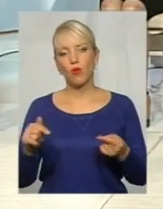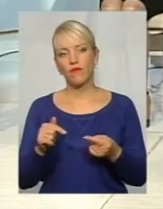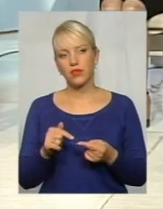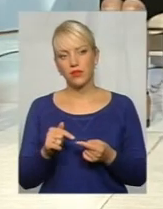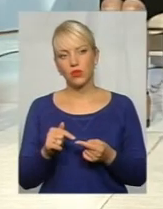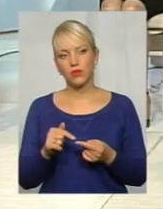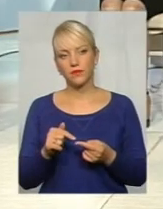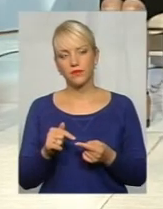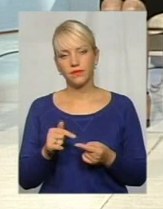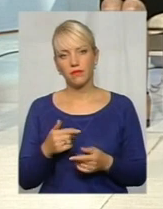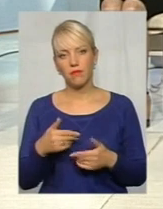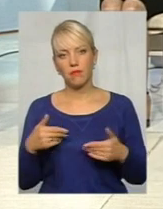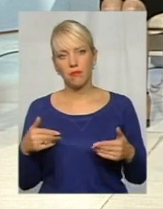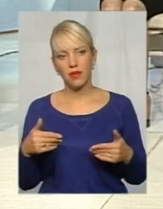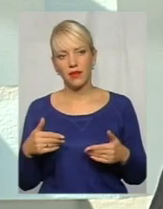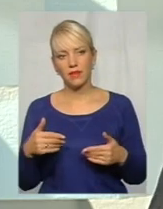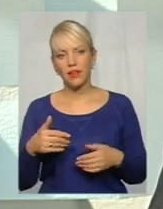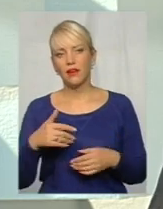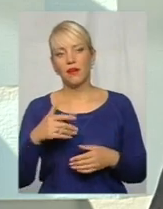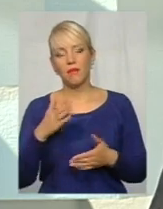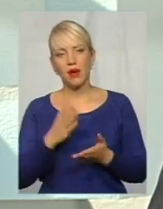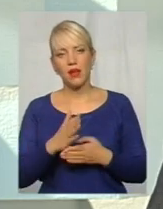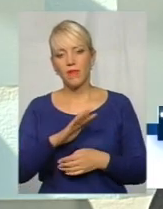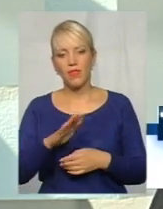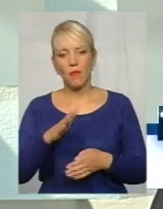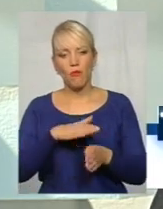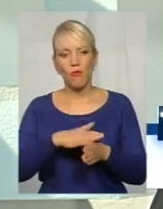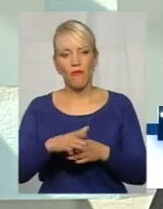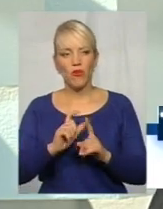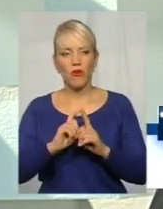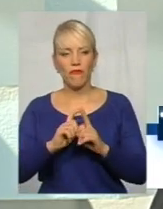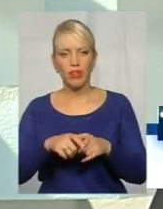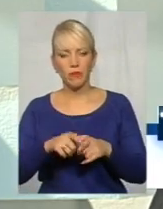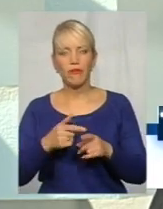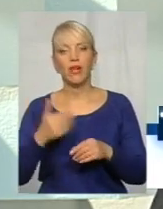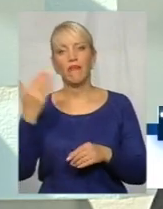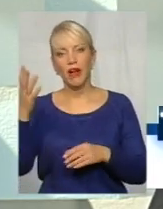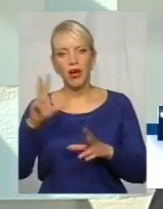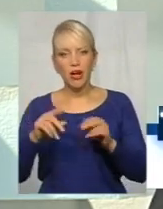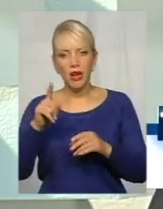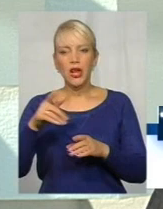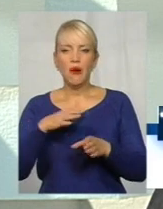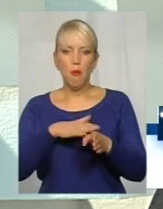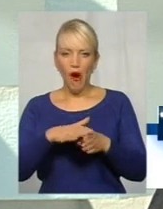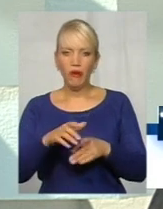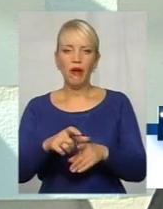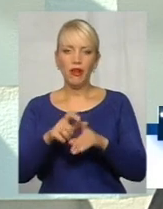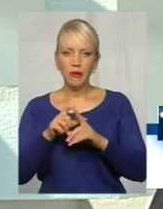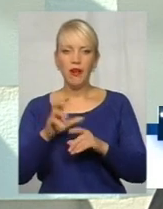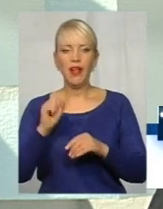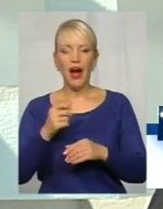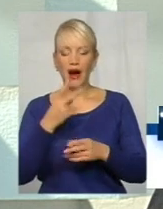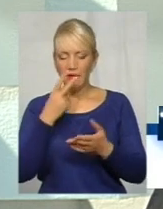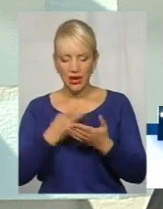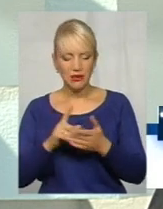і не повна відповідь. З їхньої точки зору вона може бути повна, але не відображає реальні